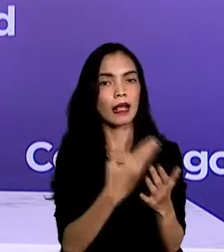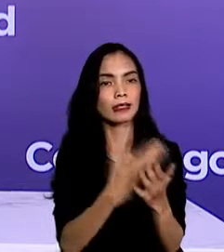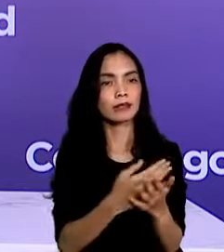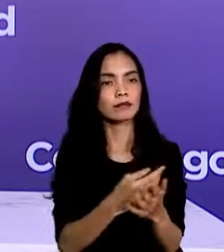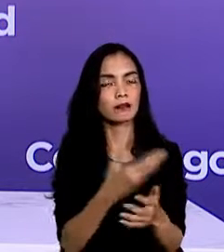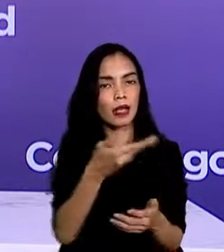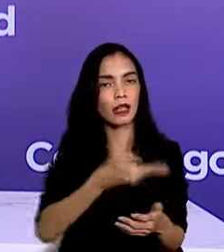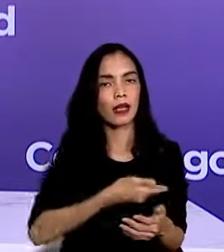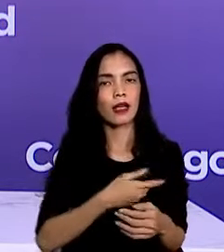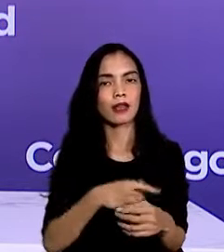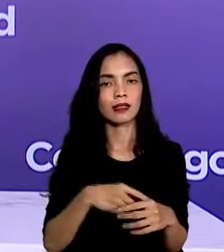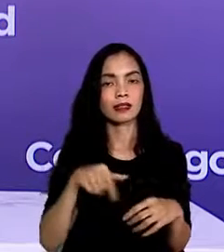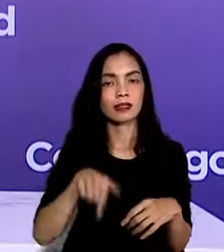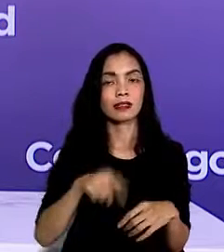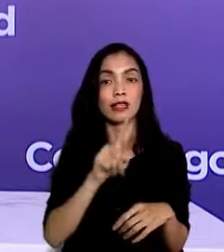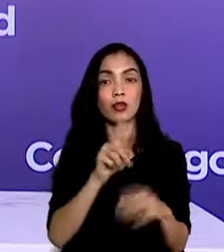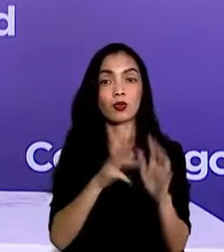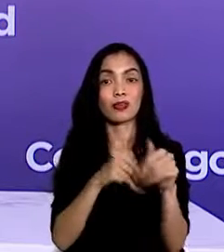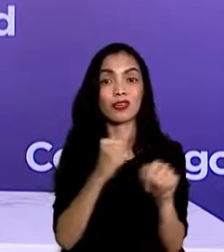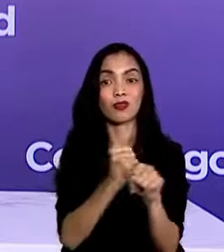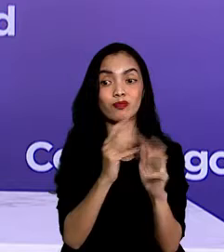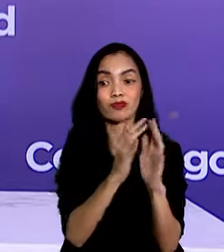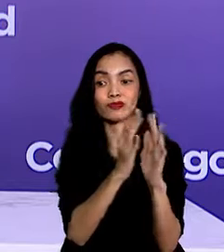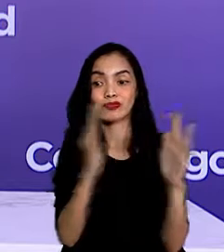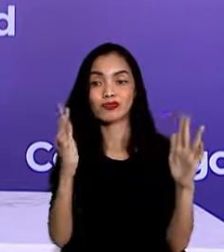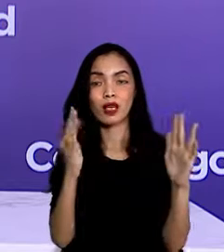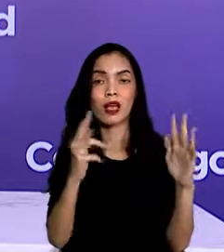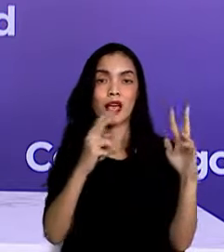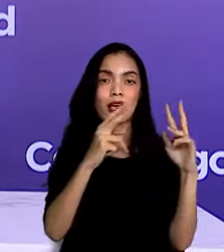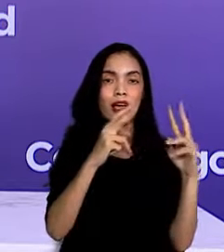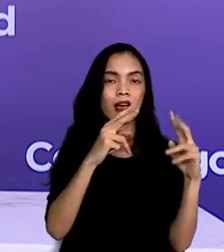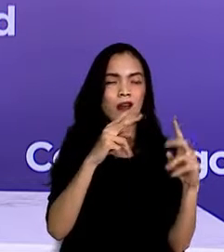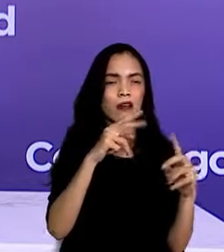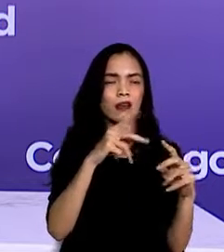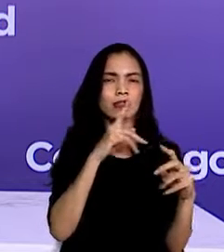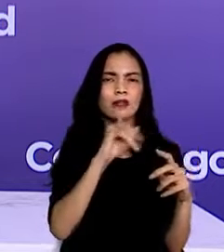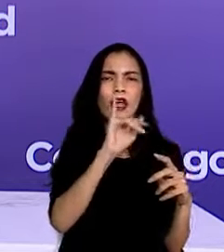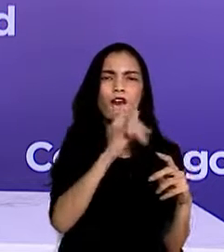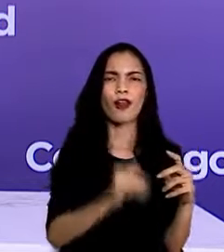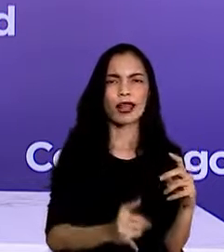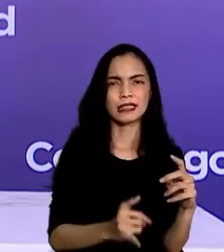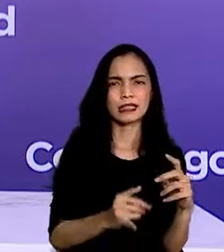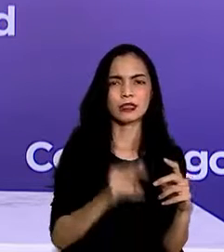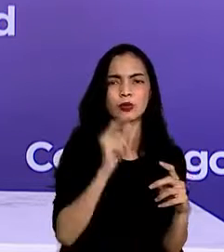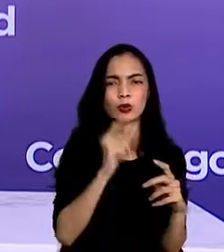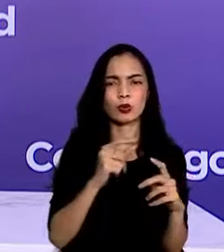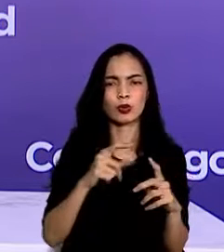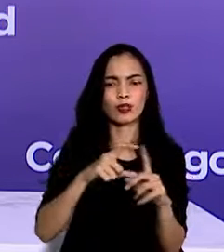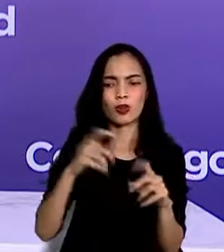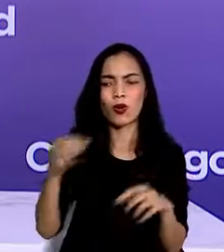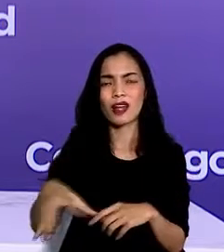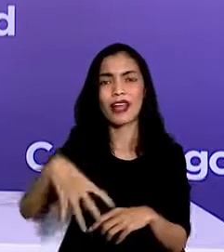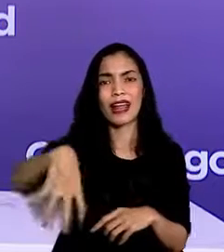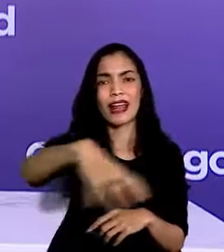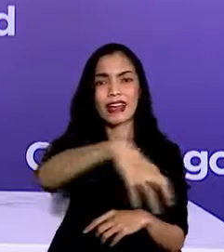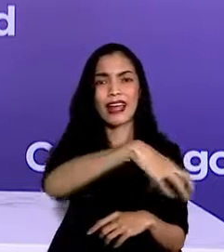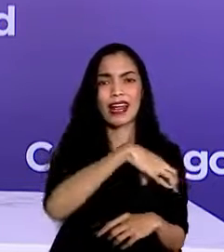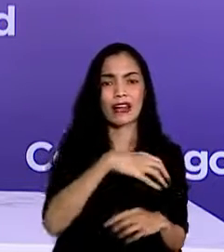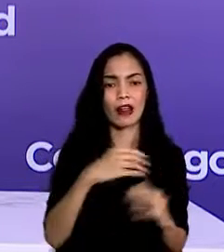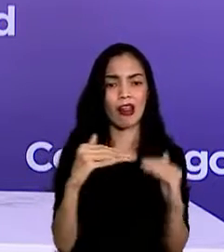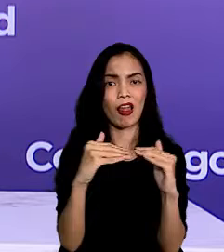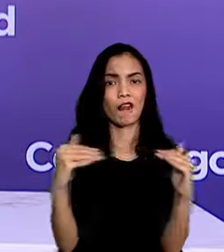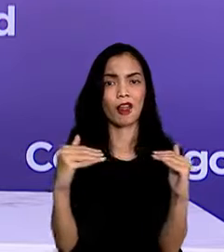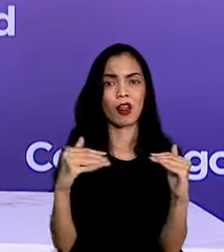mingguan yang digunakan saat ini untuk menentukan batasan kegiatan masyarakat di tiap kabupaten kota secara nasional